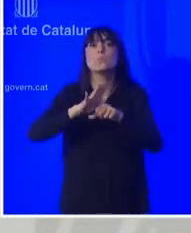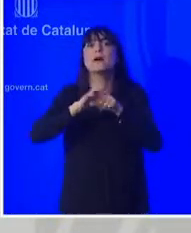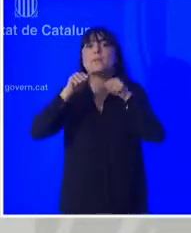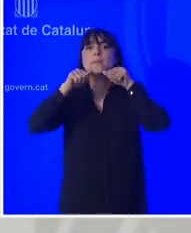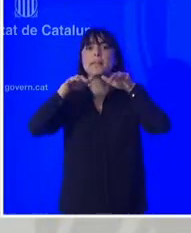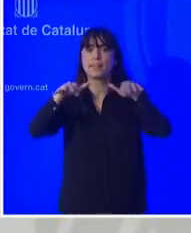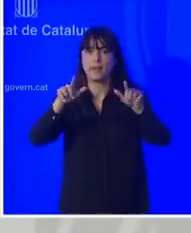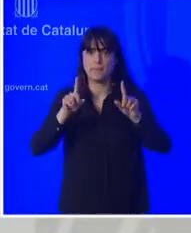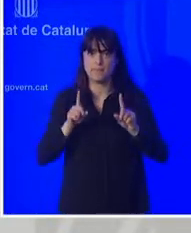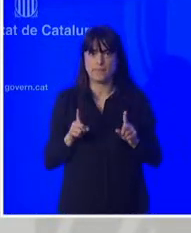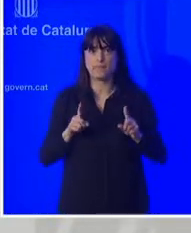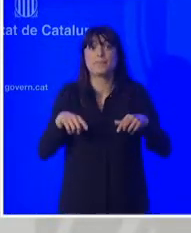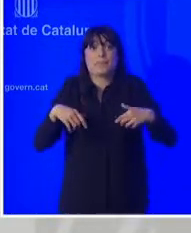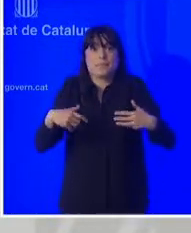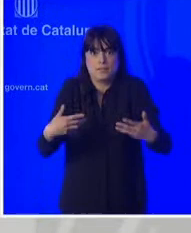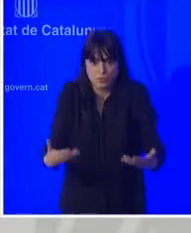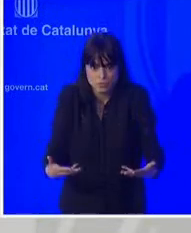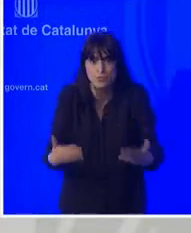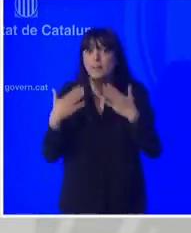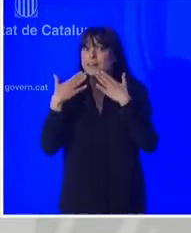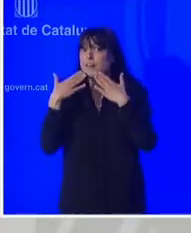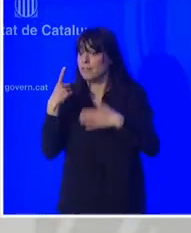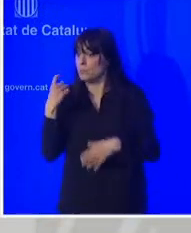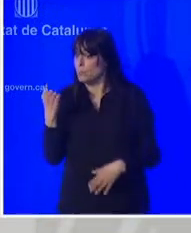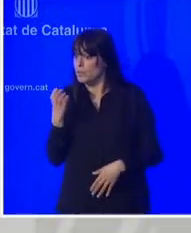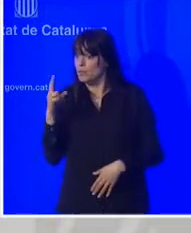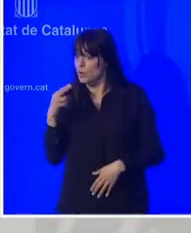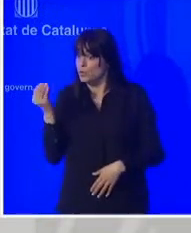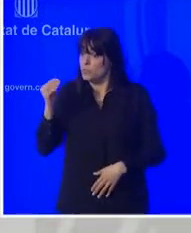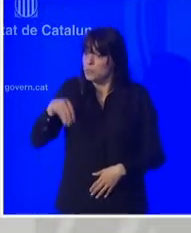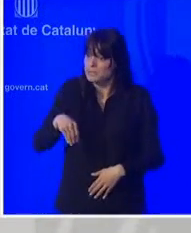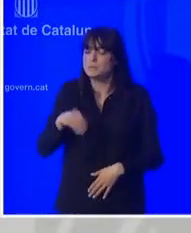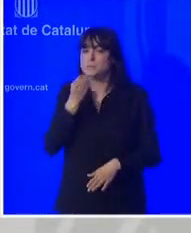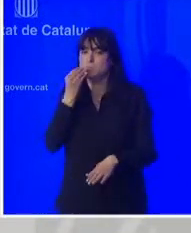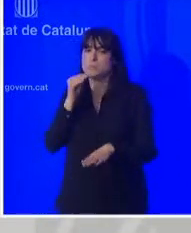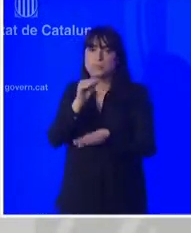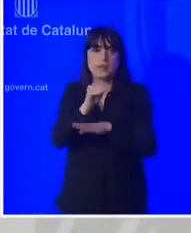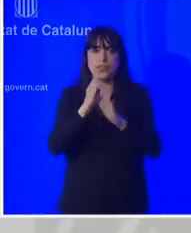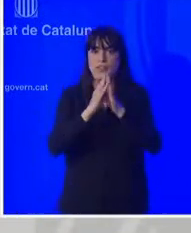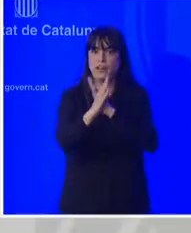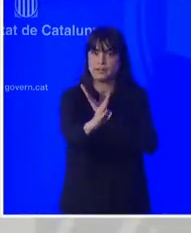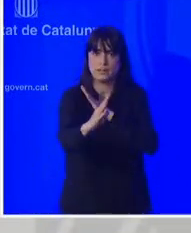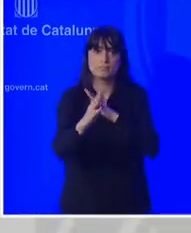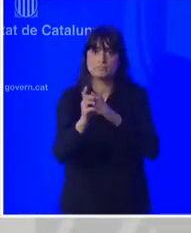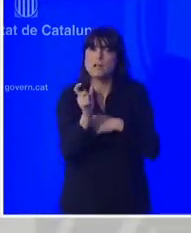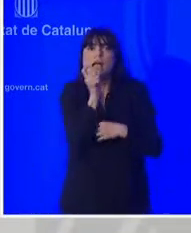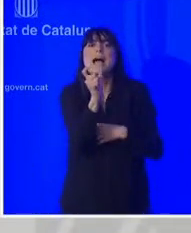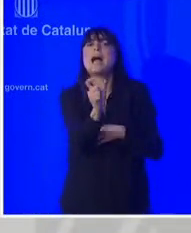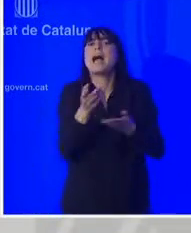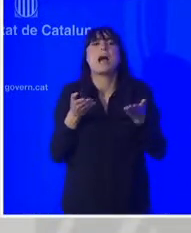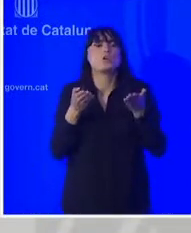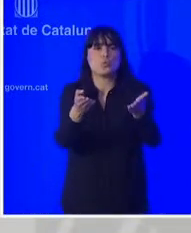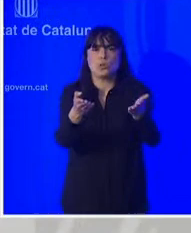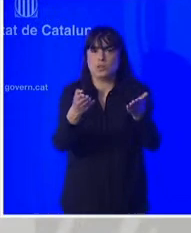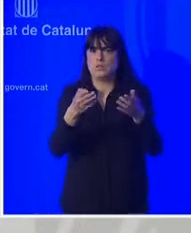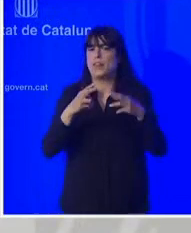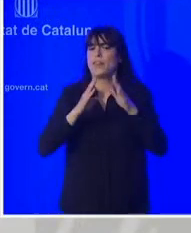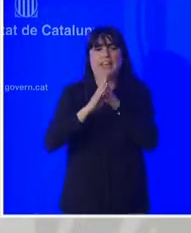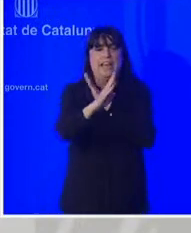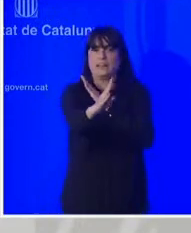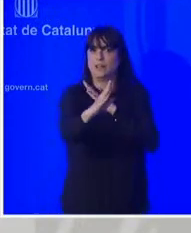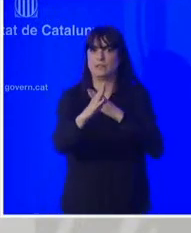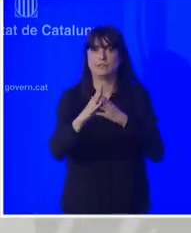i d'aquesta manera podem, amb aquest ajut d'aquest milió d'euros, donar cobertura a la totalitat d'aquells establiments de restauració